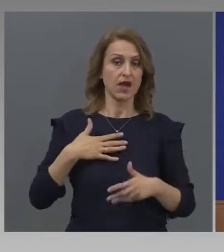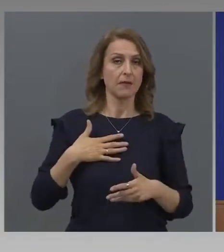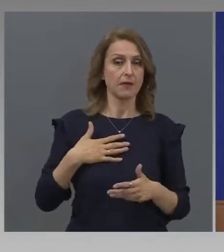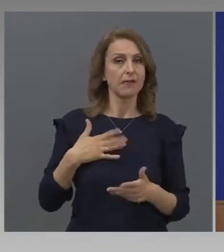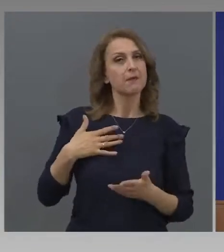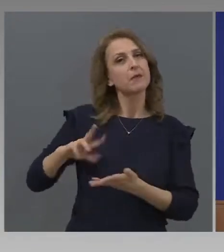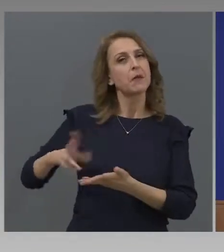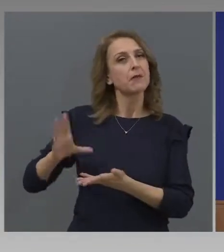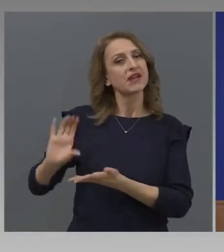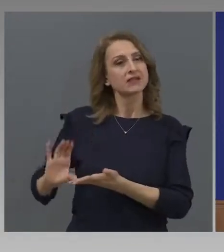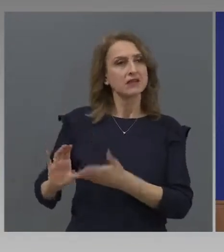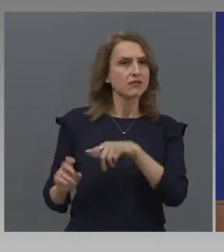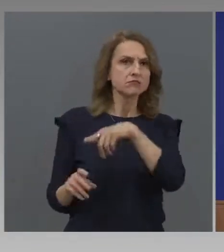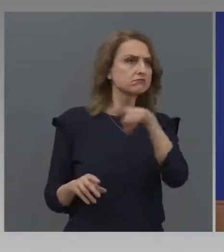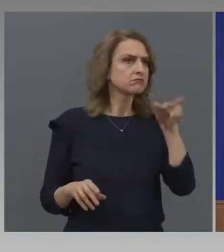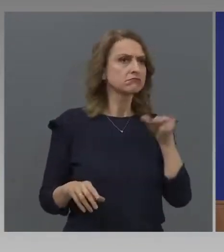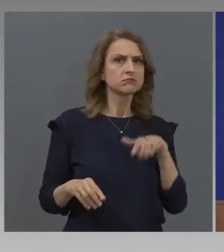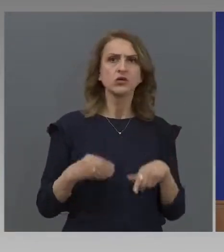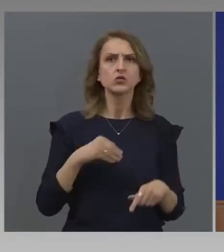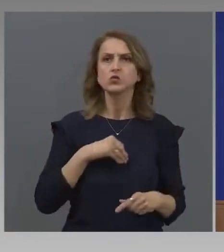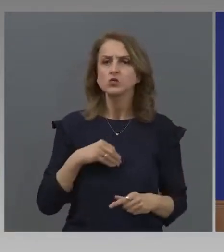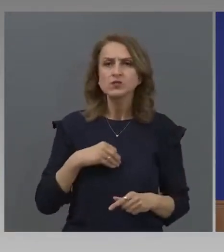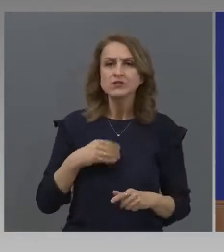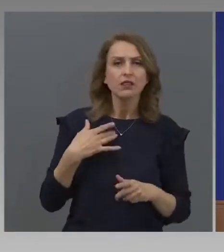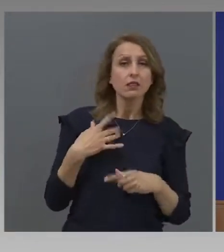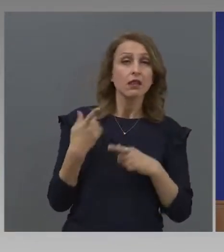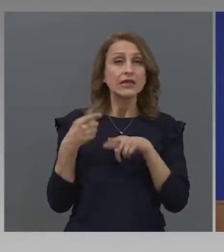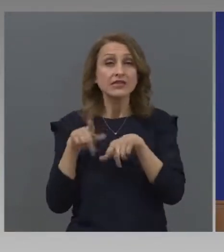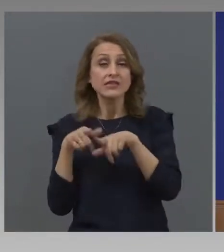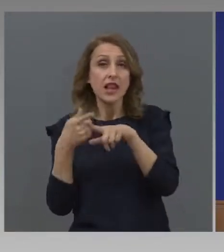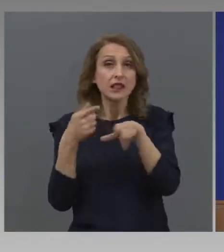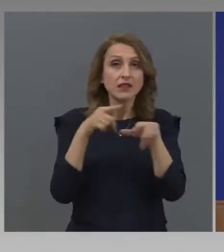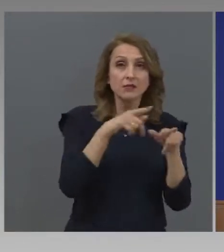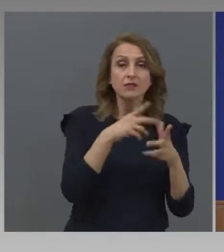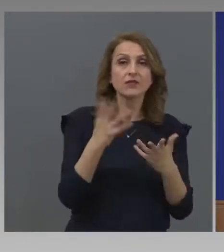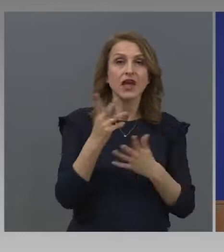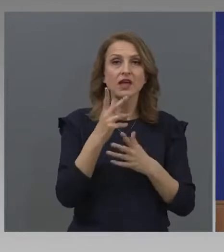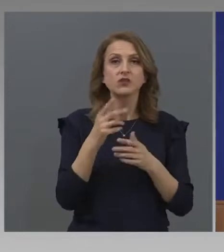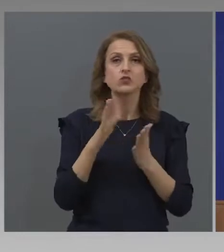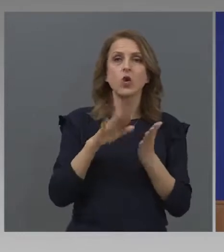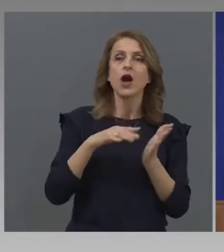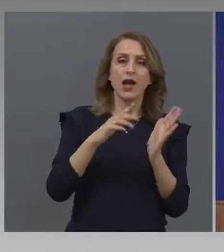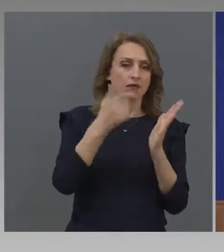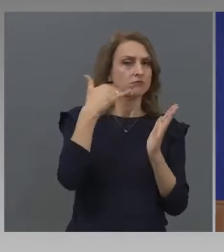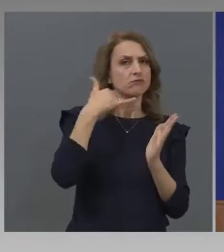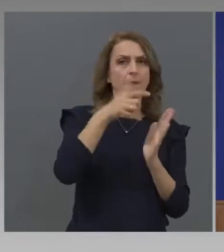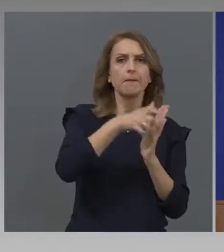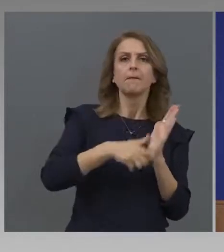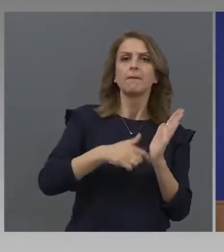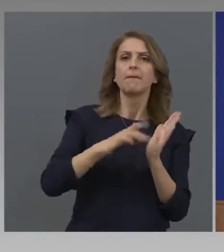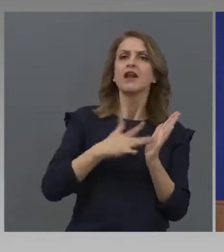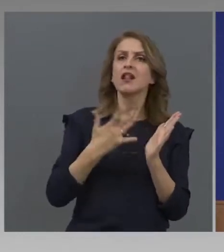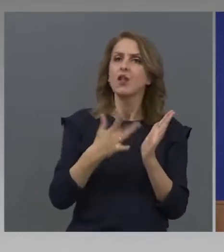Някой от вас да се почувствал следен с приложение, което е пожелание.